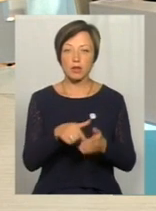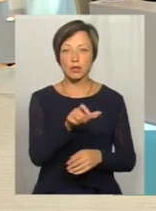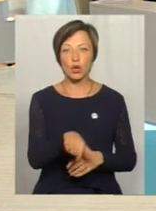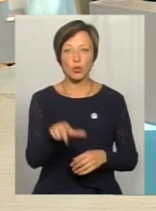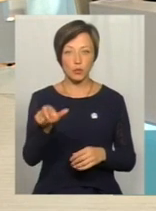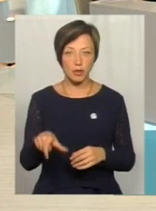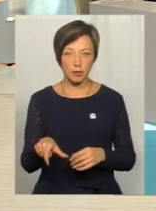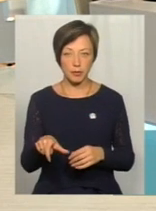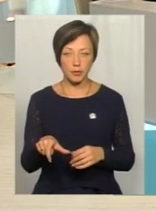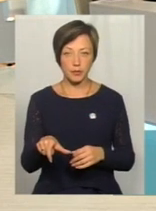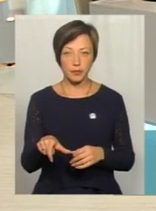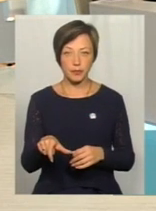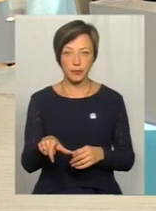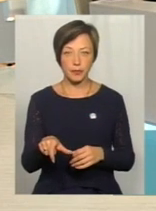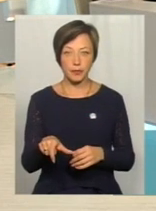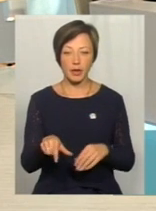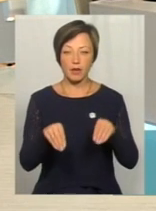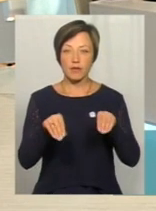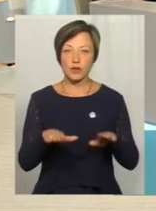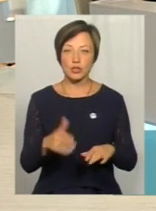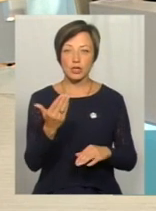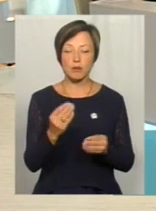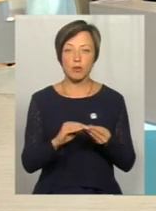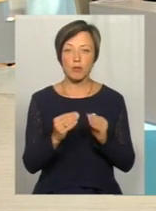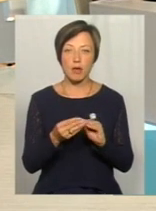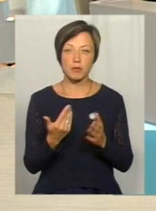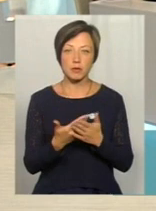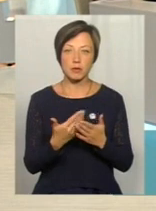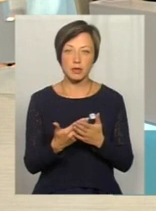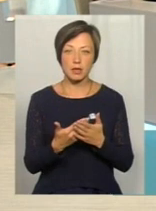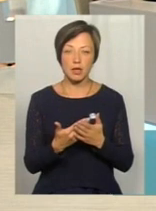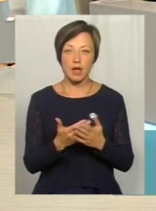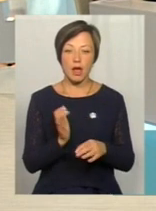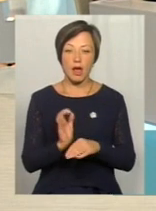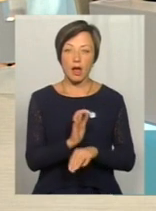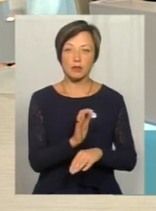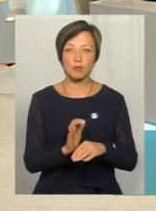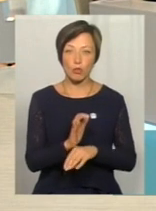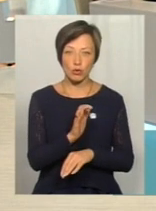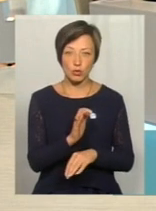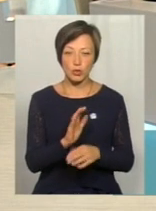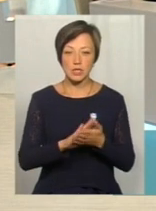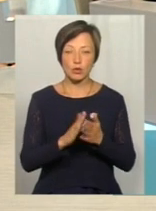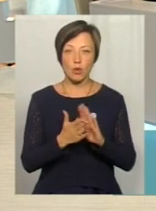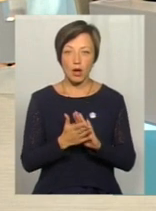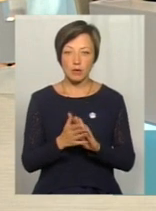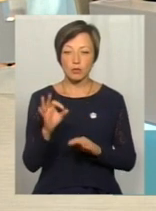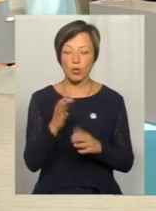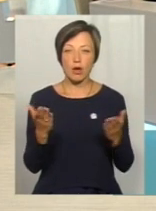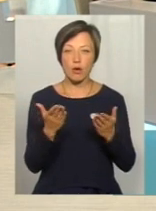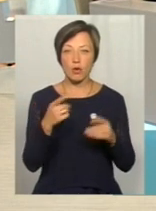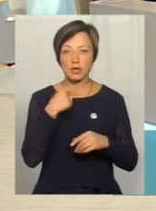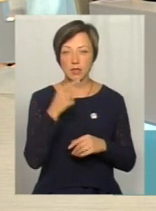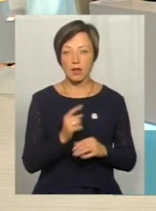з вирішенням їх проблем, наприклад, з тоєю же експортною ситуацією, про яку казала